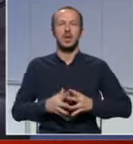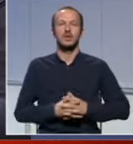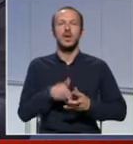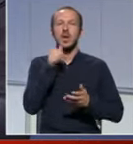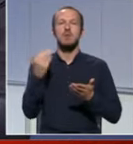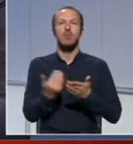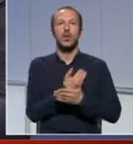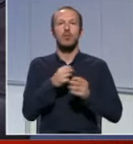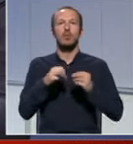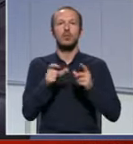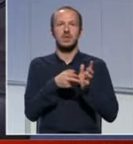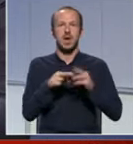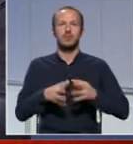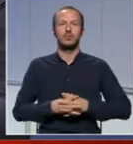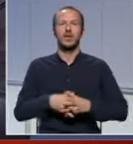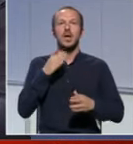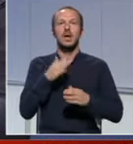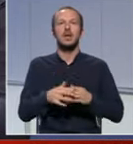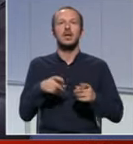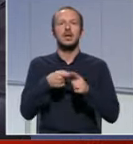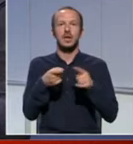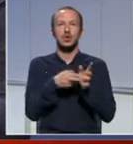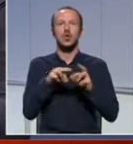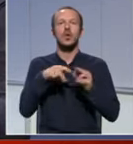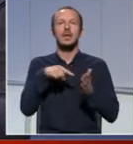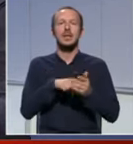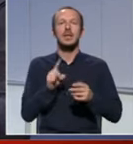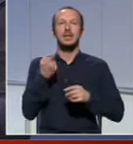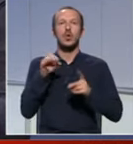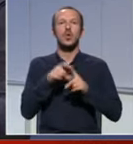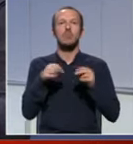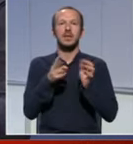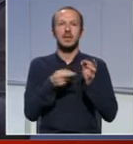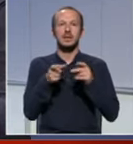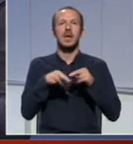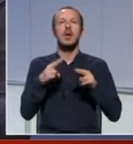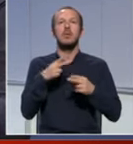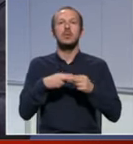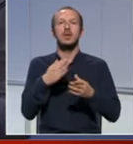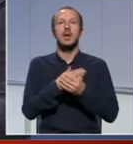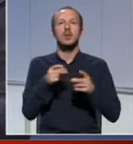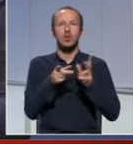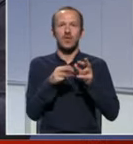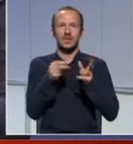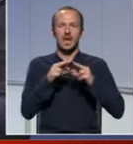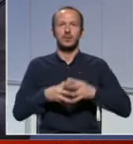ponovo ćemo u Busijama, krajiškom naselju, nedaleko od Batajnici, između Batajnici i Ugrinovaca.